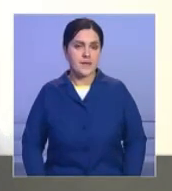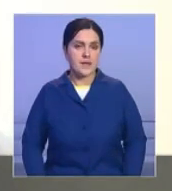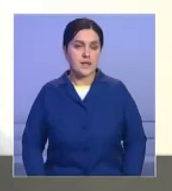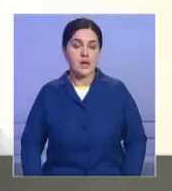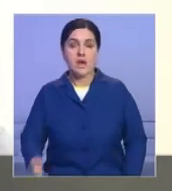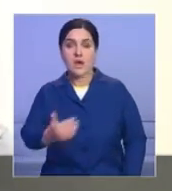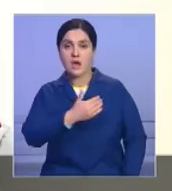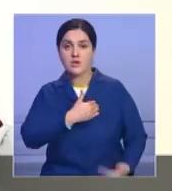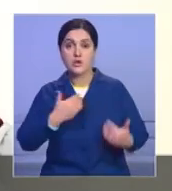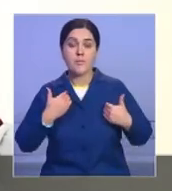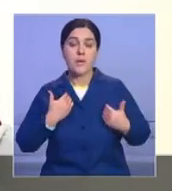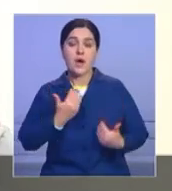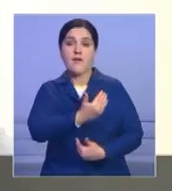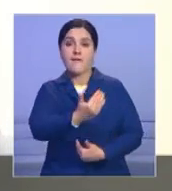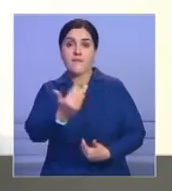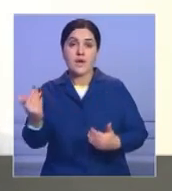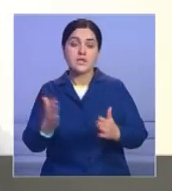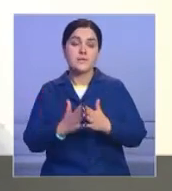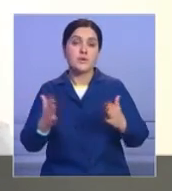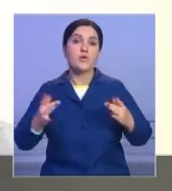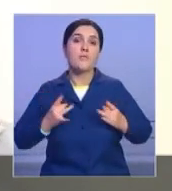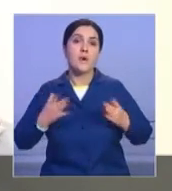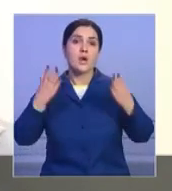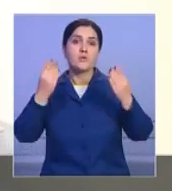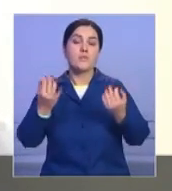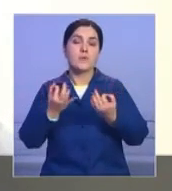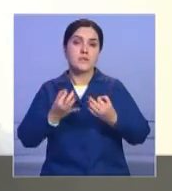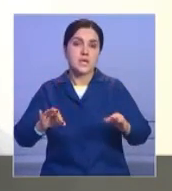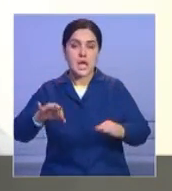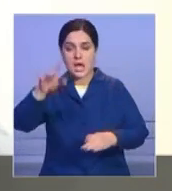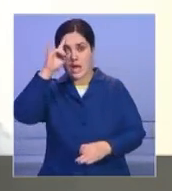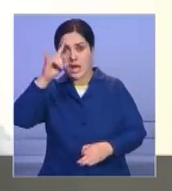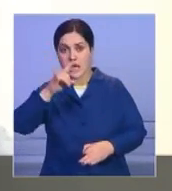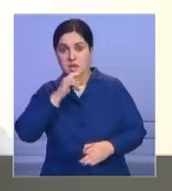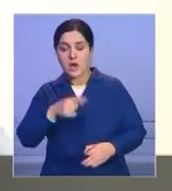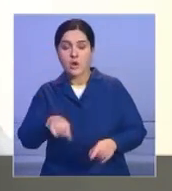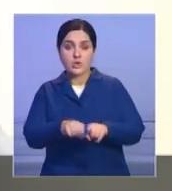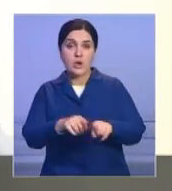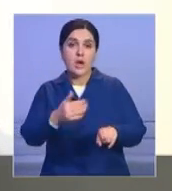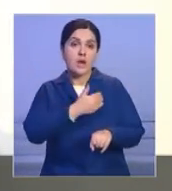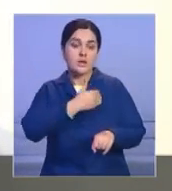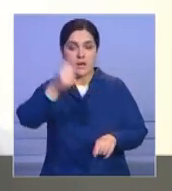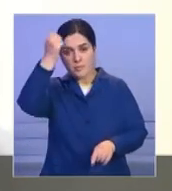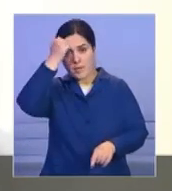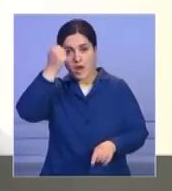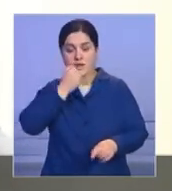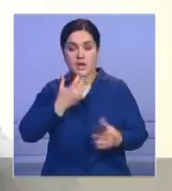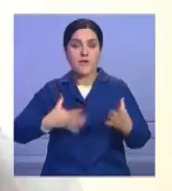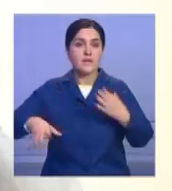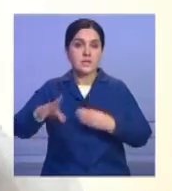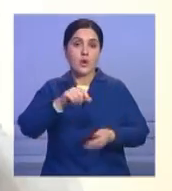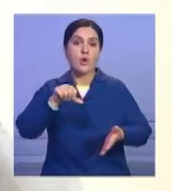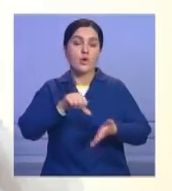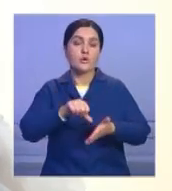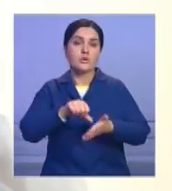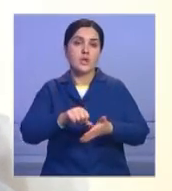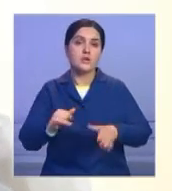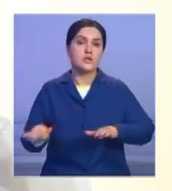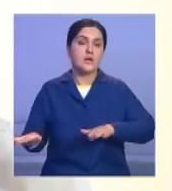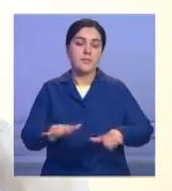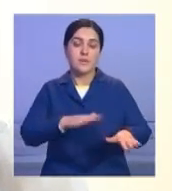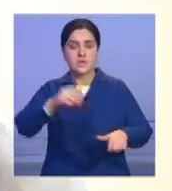Хочу поздравить всех с большим праздником, Днем независимости нашей страны. Также хотим поблагодарить всех участников сегодняшнего мероприятия.